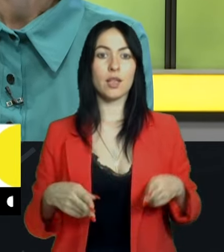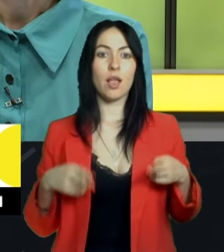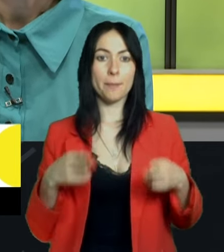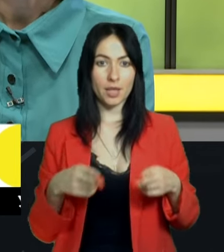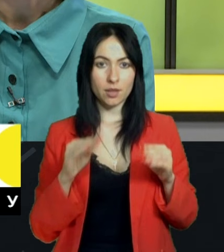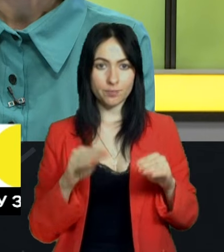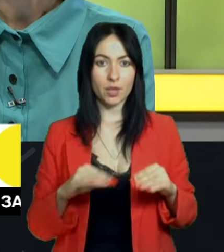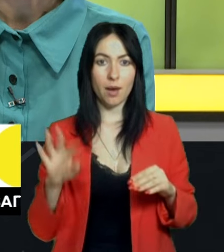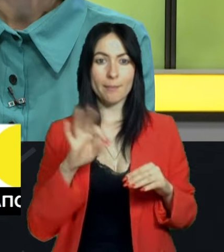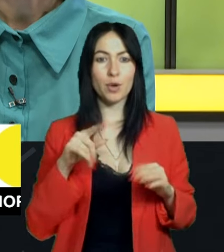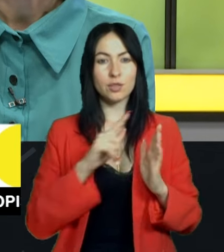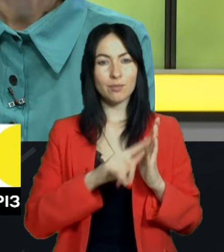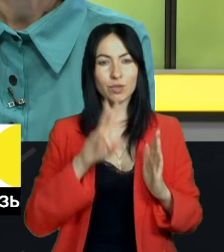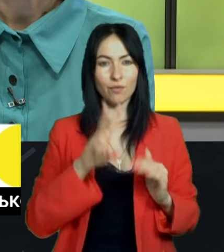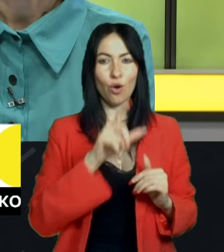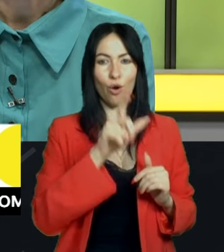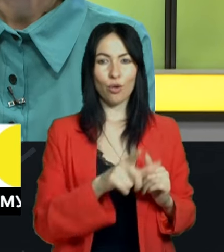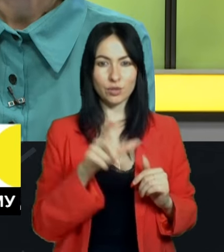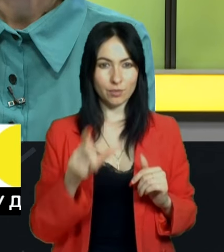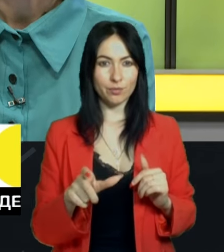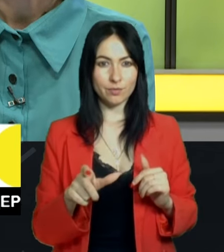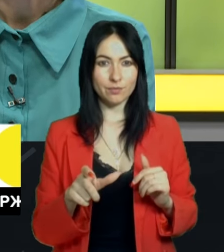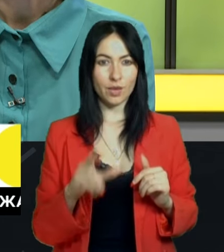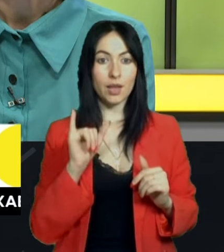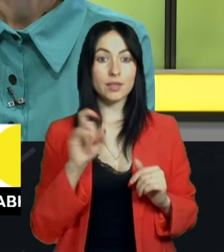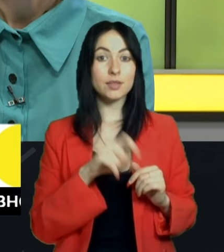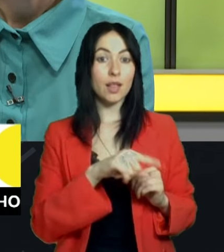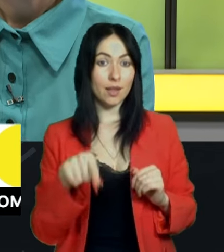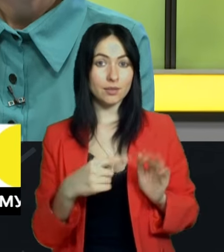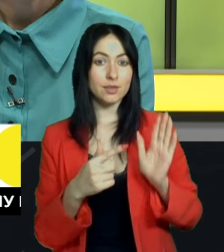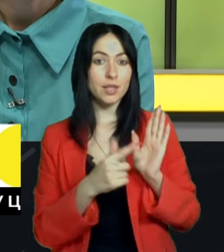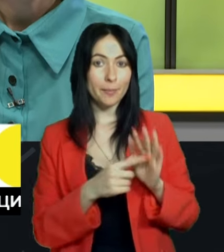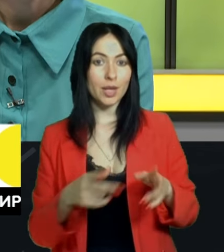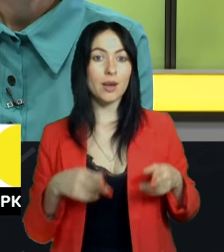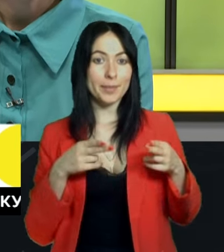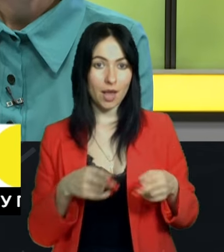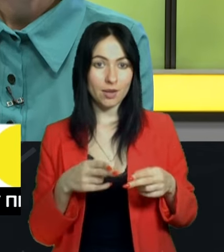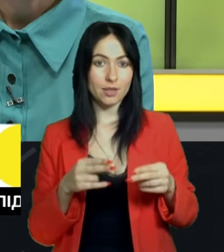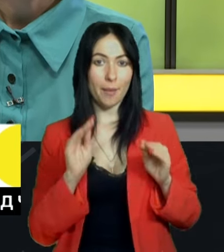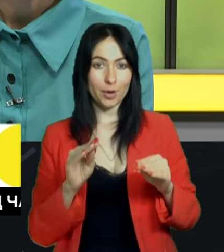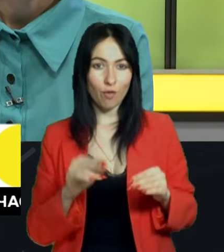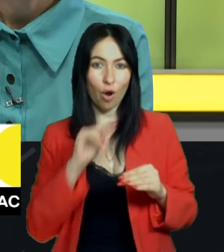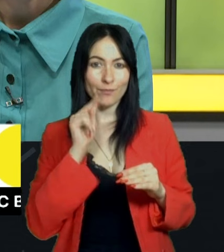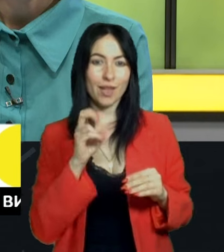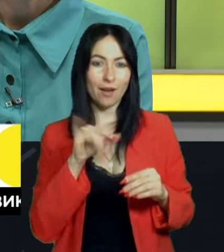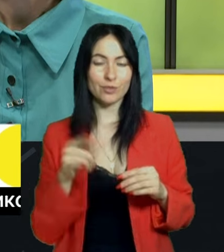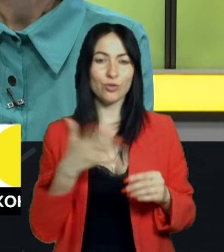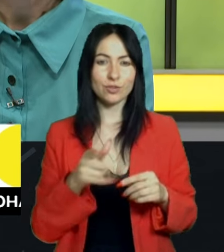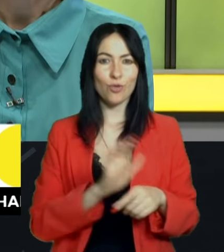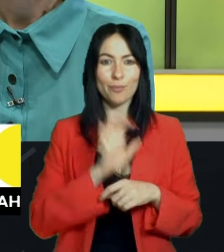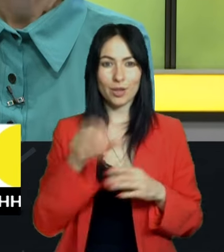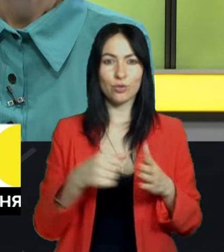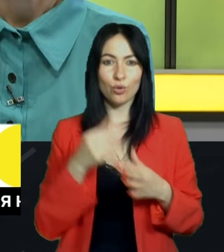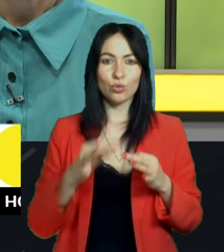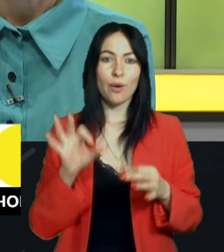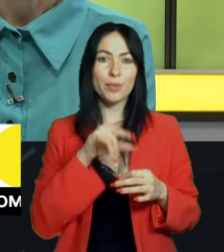осіб і з них 7 кримінальних проваджень, обвинування щодо яких направлено до суду стосовно 68